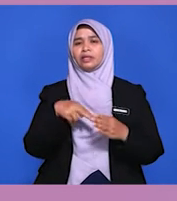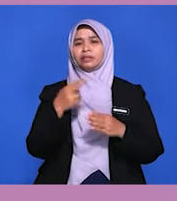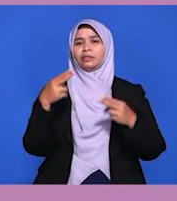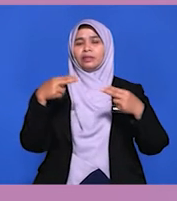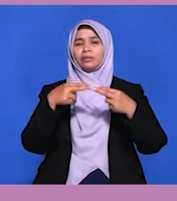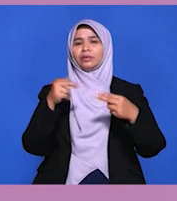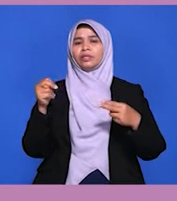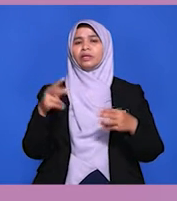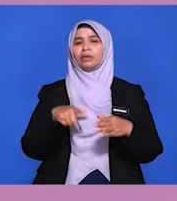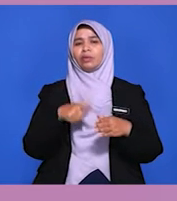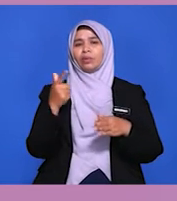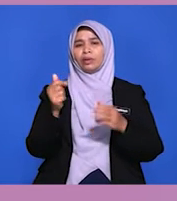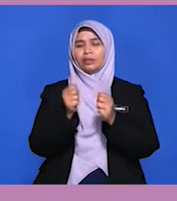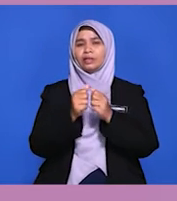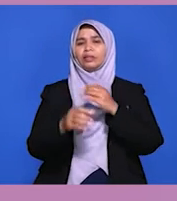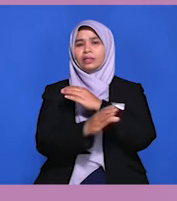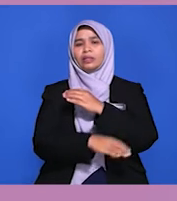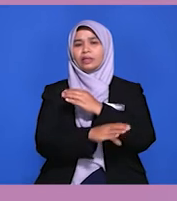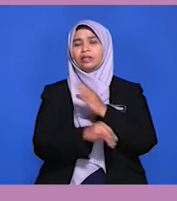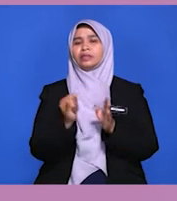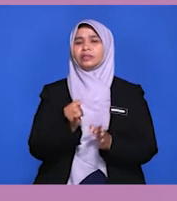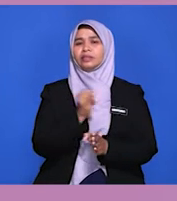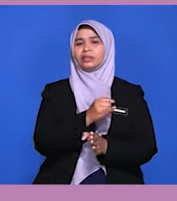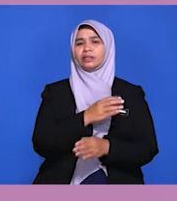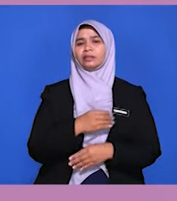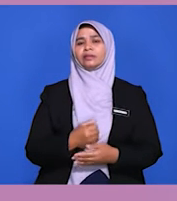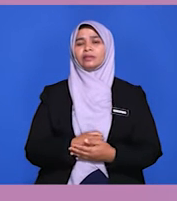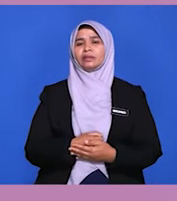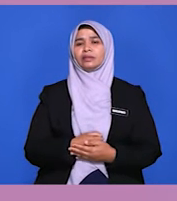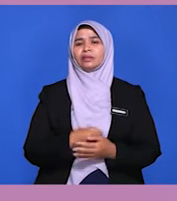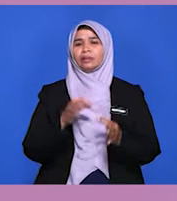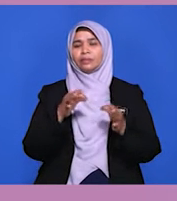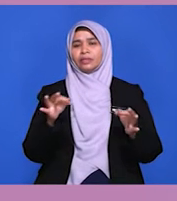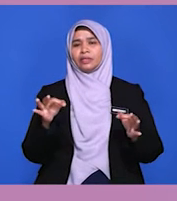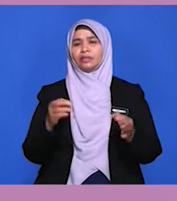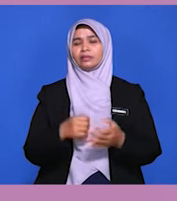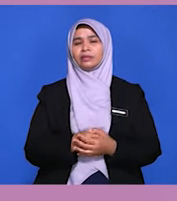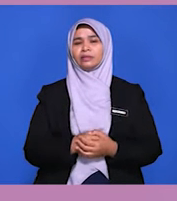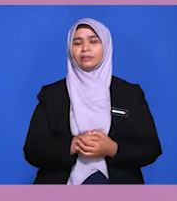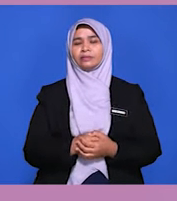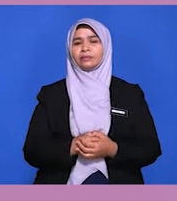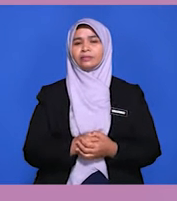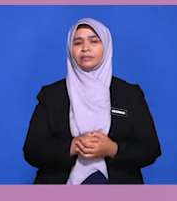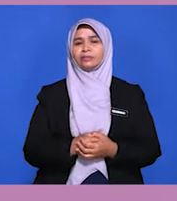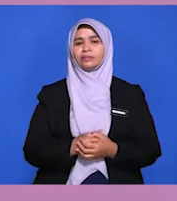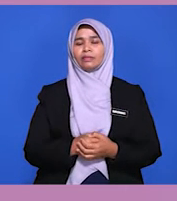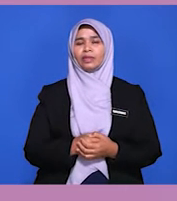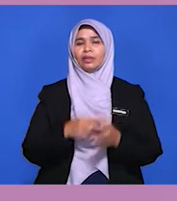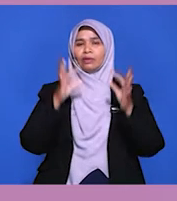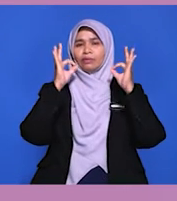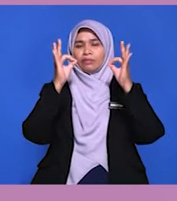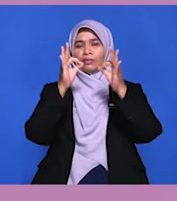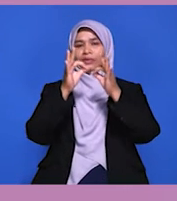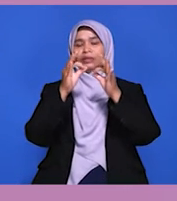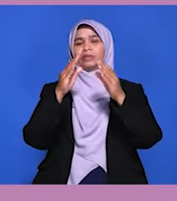hasil hubungan diplomatik dengan negara jiran dan serantau. Huraikan. Jadi,